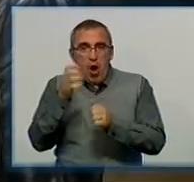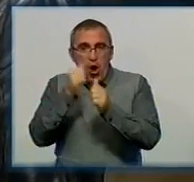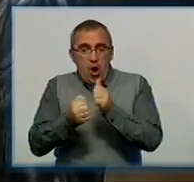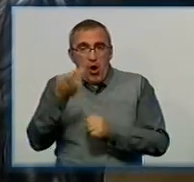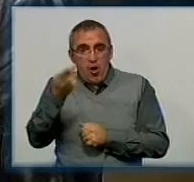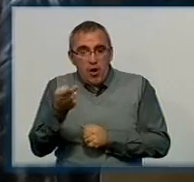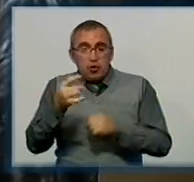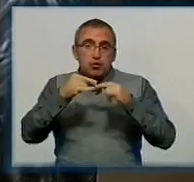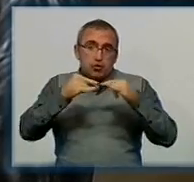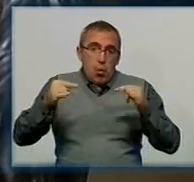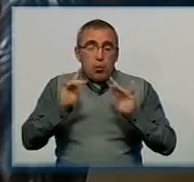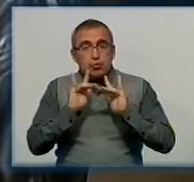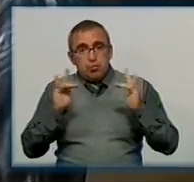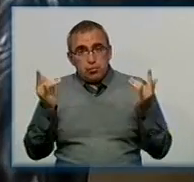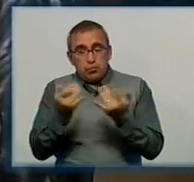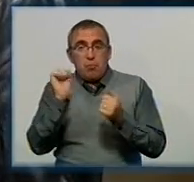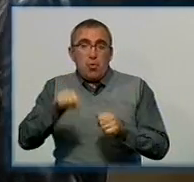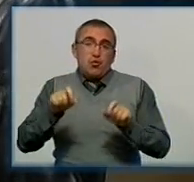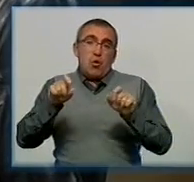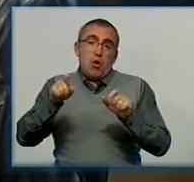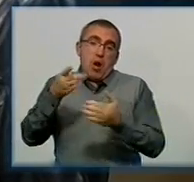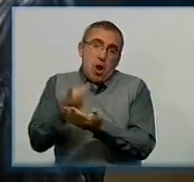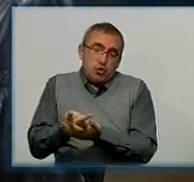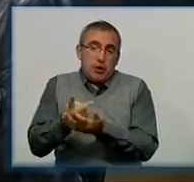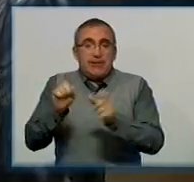столи, стулья. Тут можна лежати, сидіти.